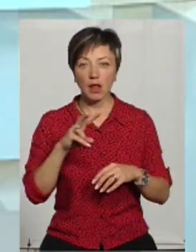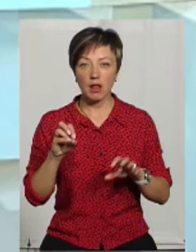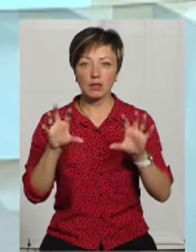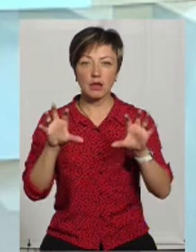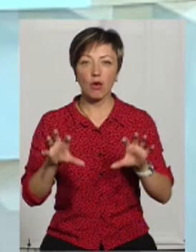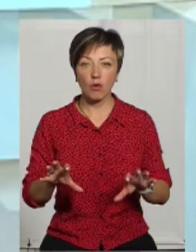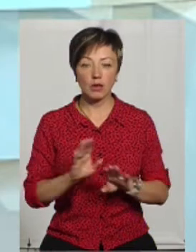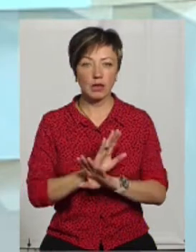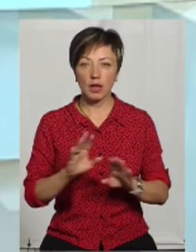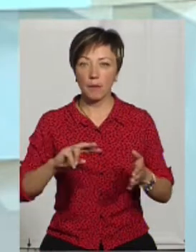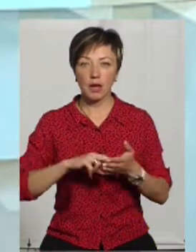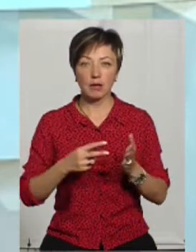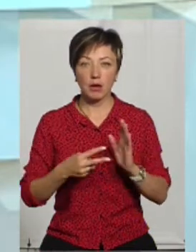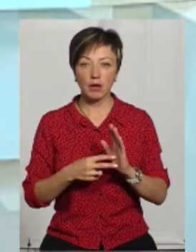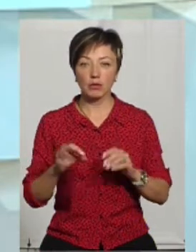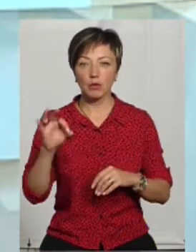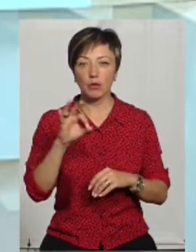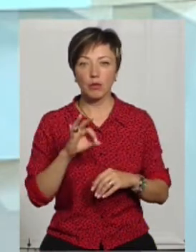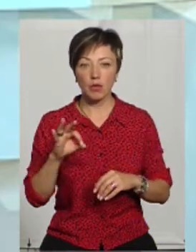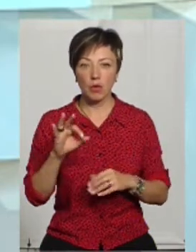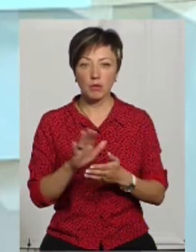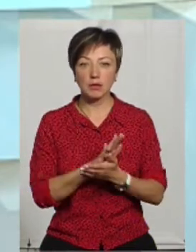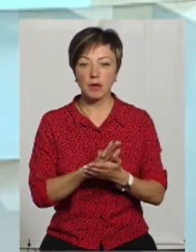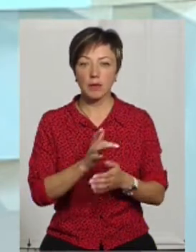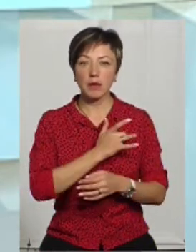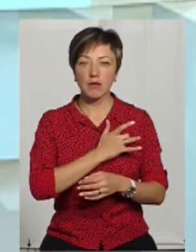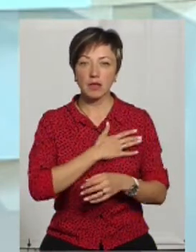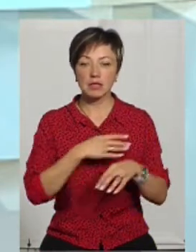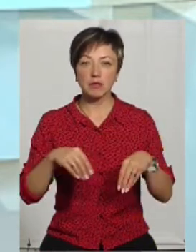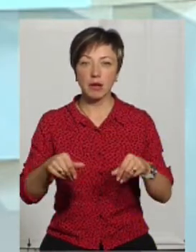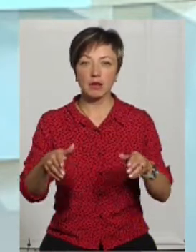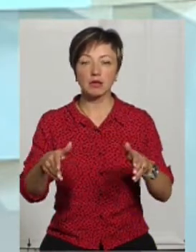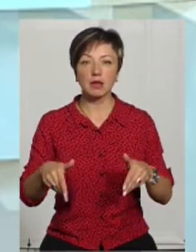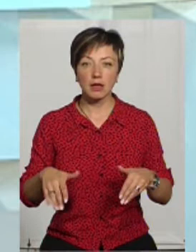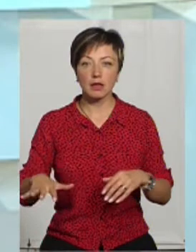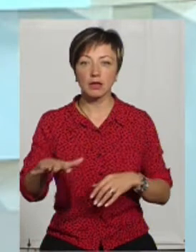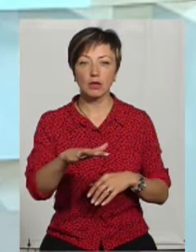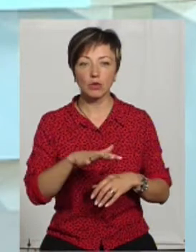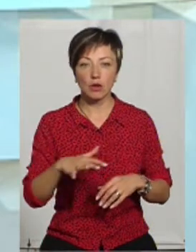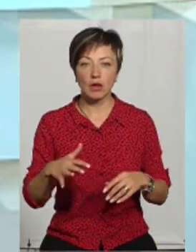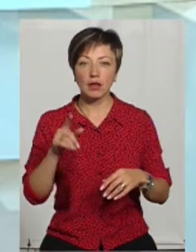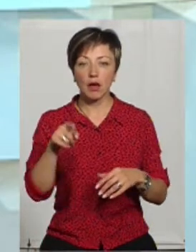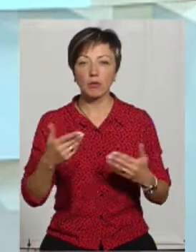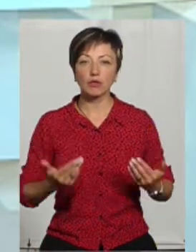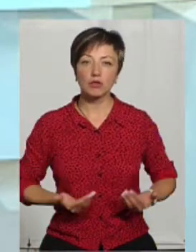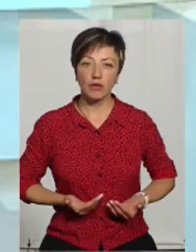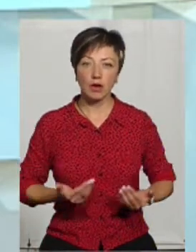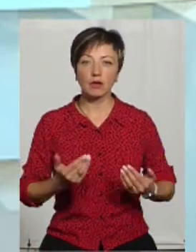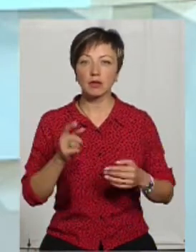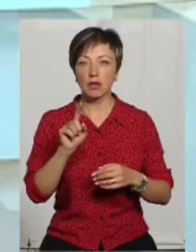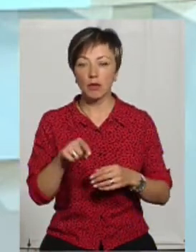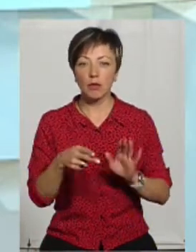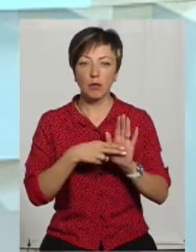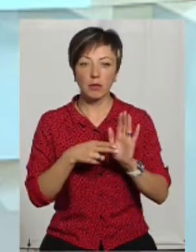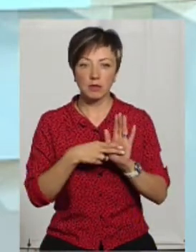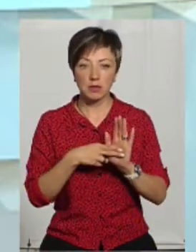законом не передбачено щодо безоплатної приватизації земельних ділянок на території, там, де вони проживають, або там,